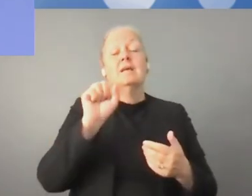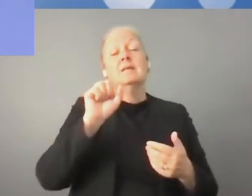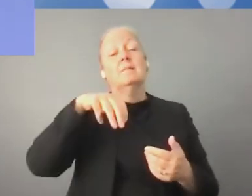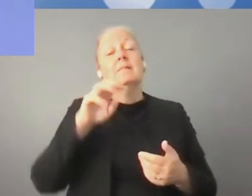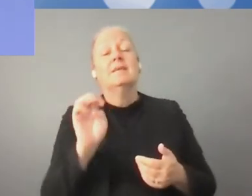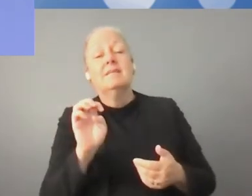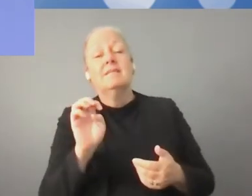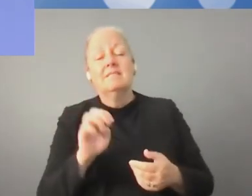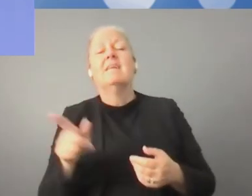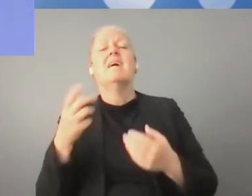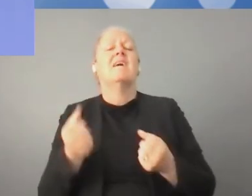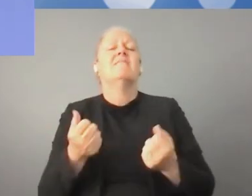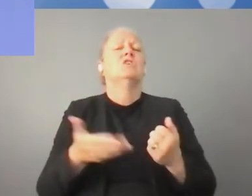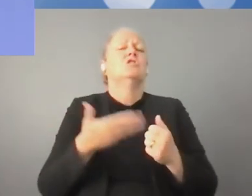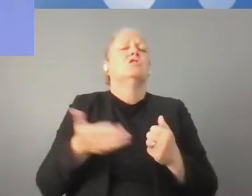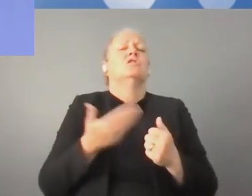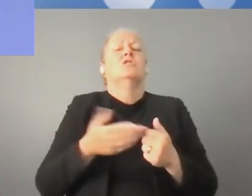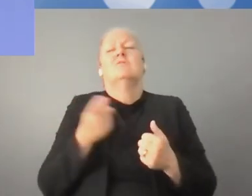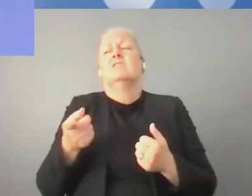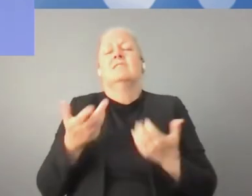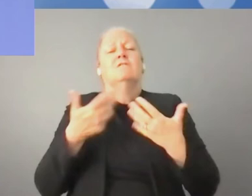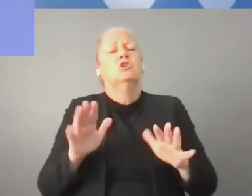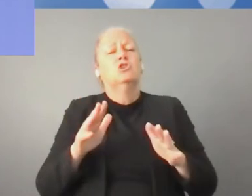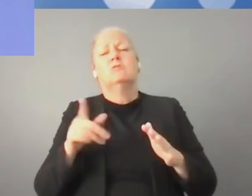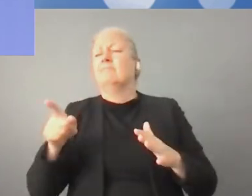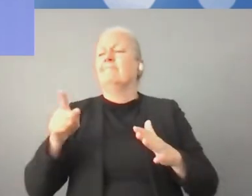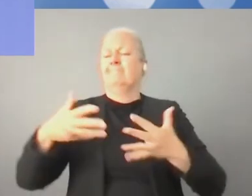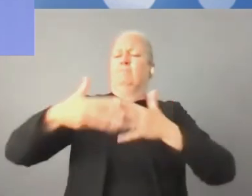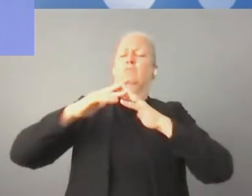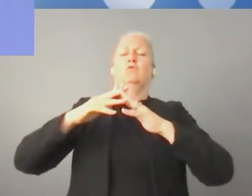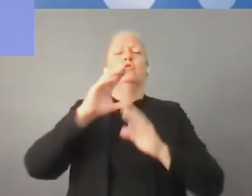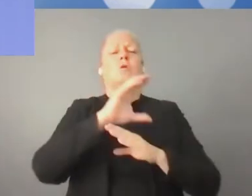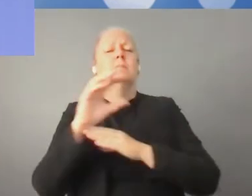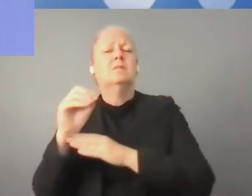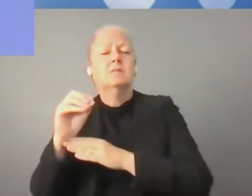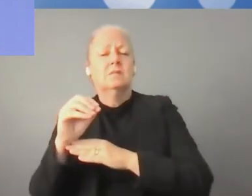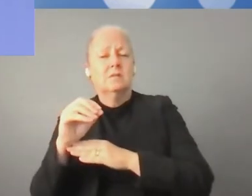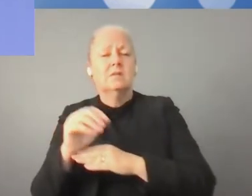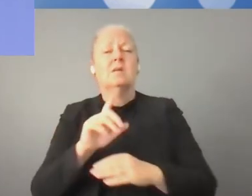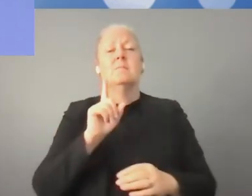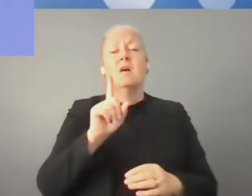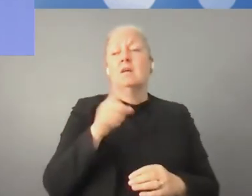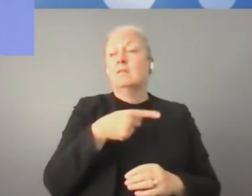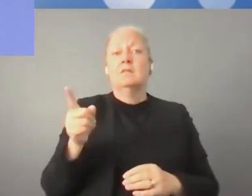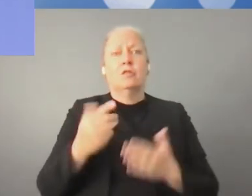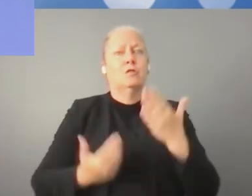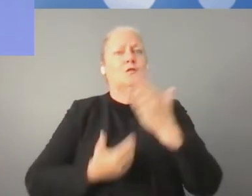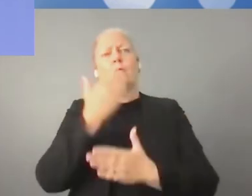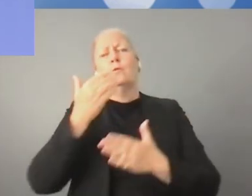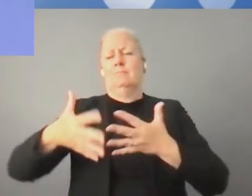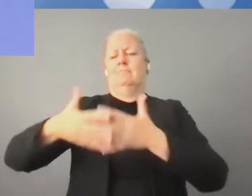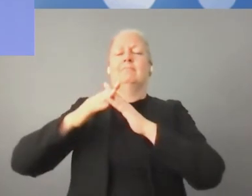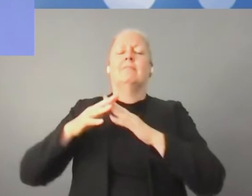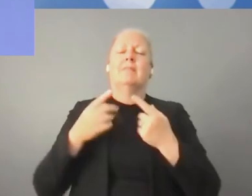i średnie przedsiębiorstwa mają łatwiejszy dostęp do linii kredytowania,